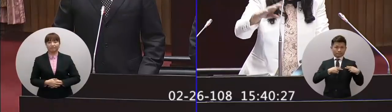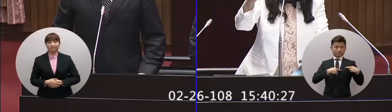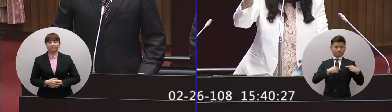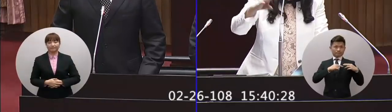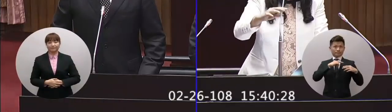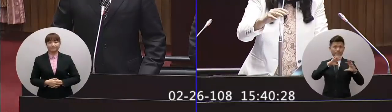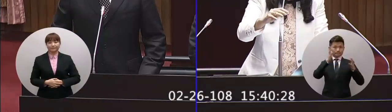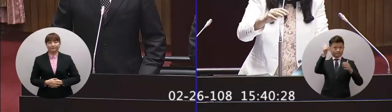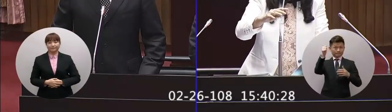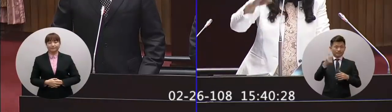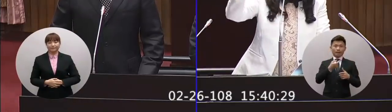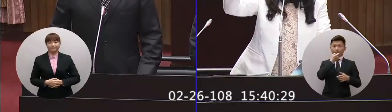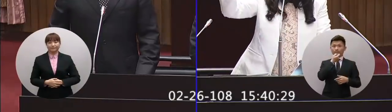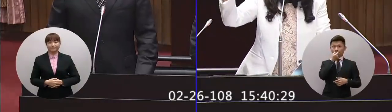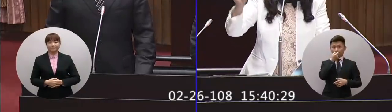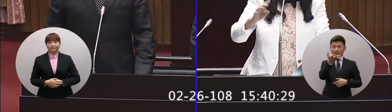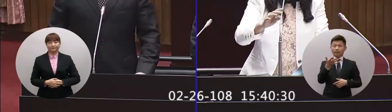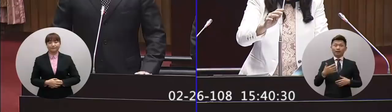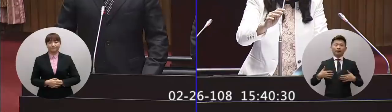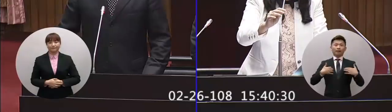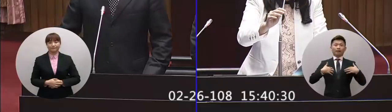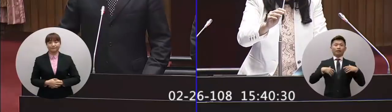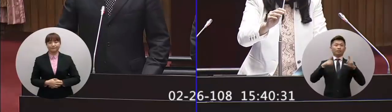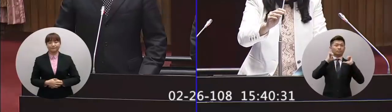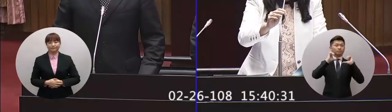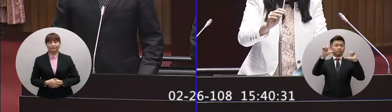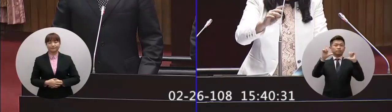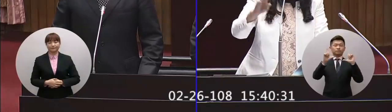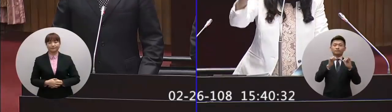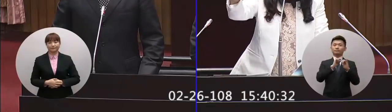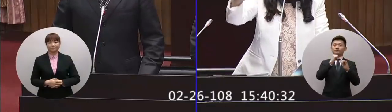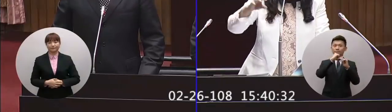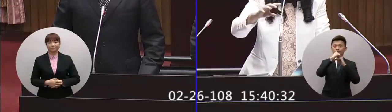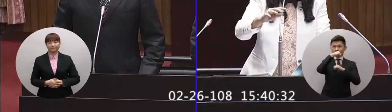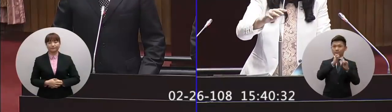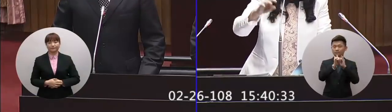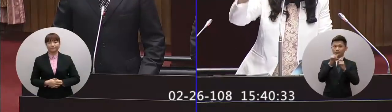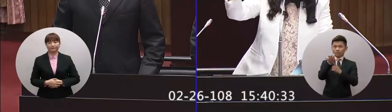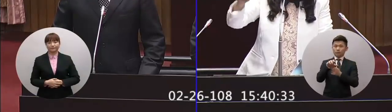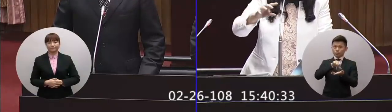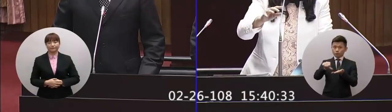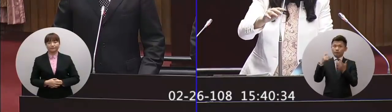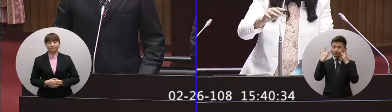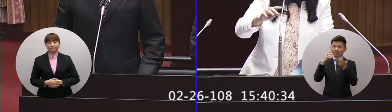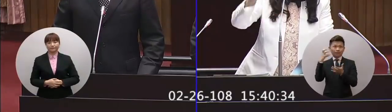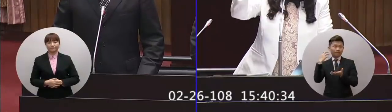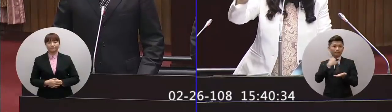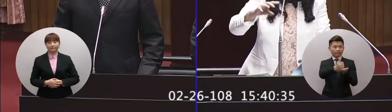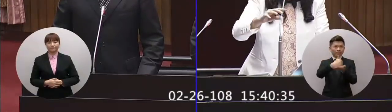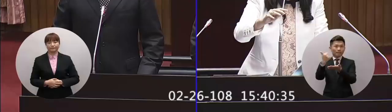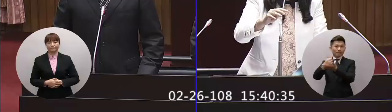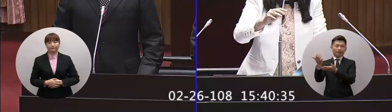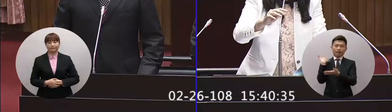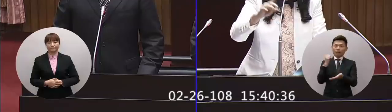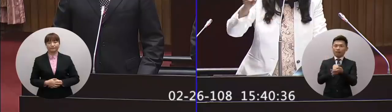英文在很快的時候我們總統已經講了她很高興的跟大家所有台灣的人民講說台灣的農產品外銷打破紀錄只有